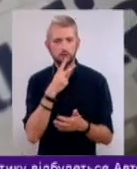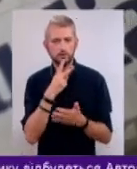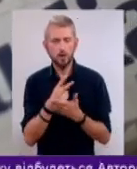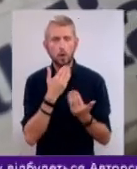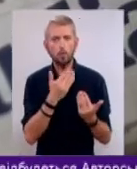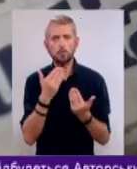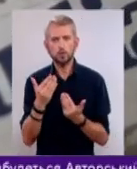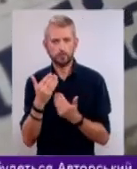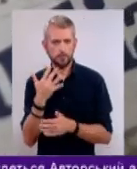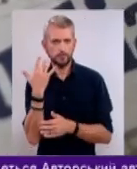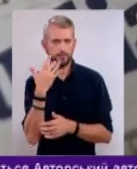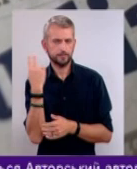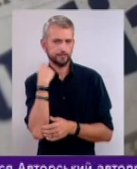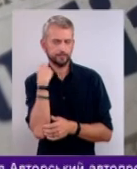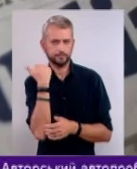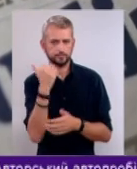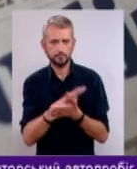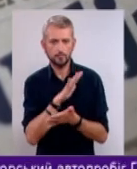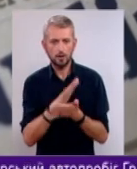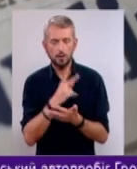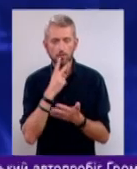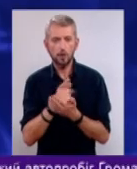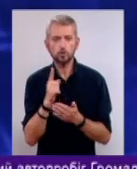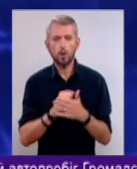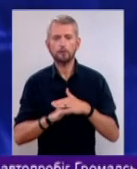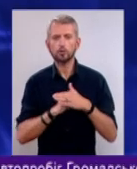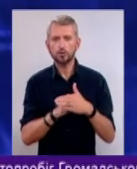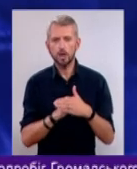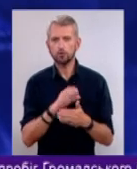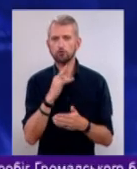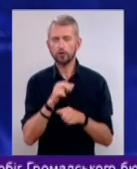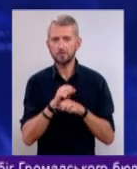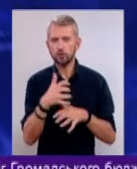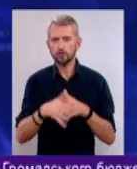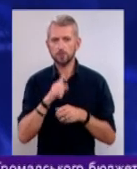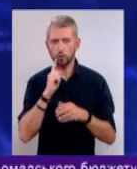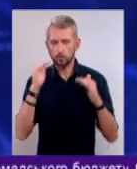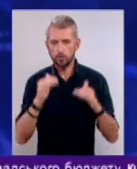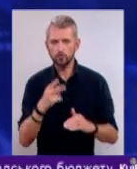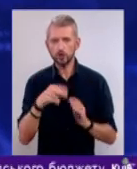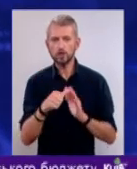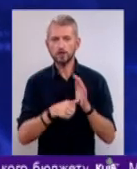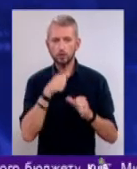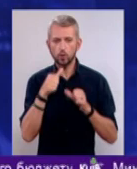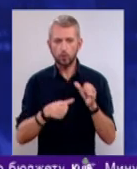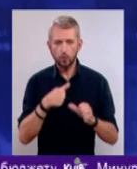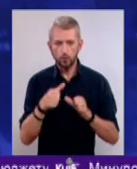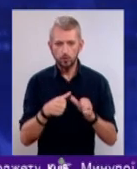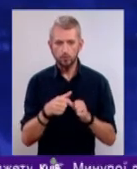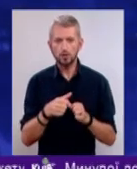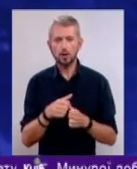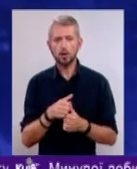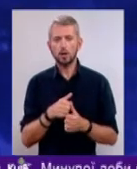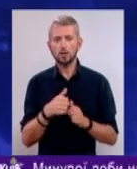Guardian показало, що авторитет соцмереж серед молоді упав. 2016-го 66% американців віком від 18